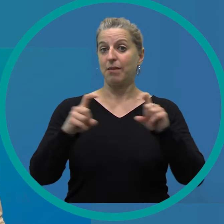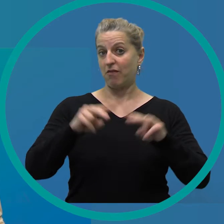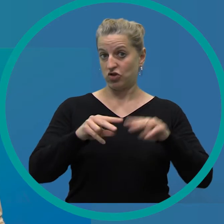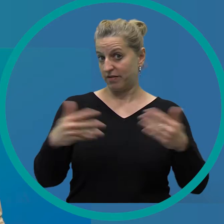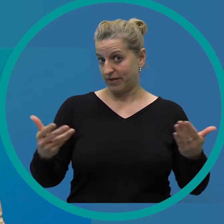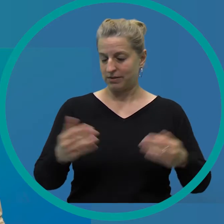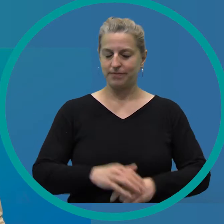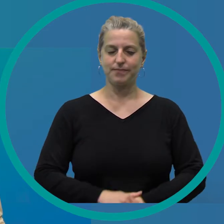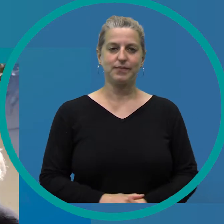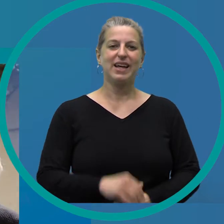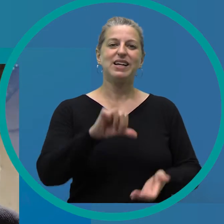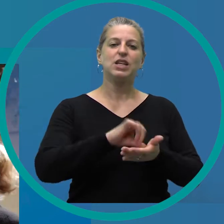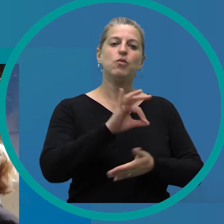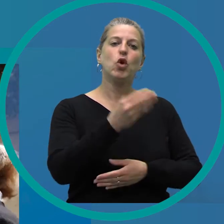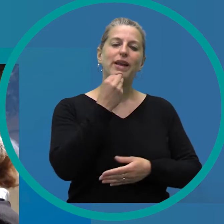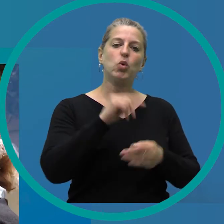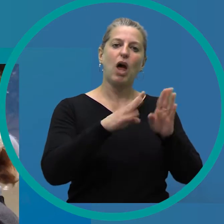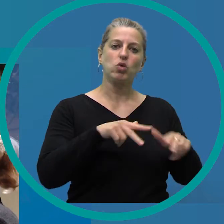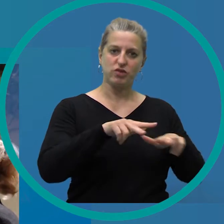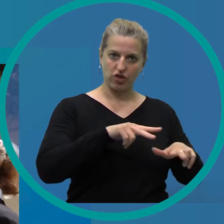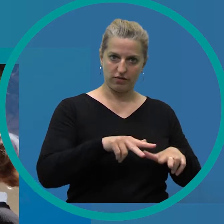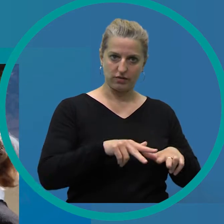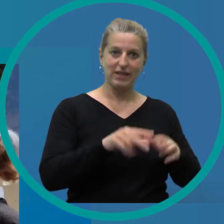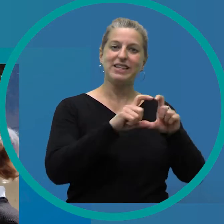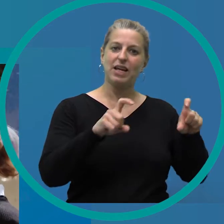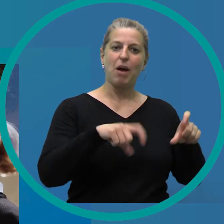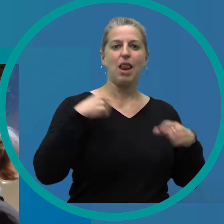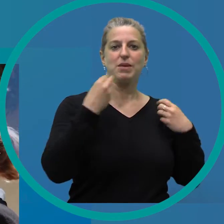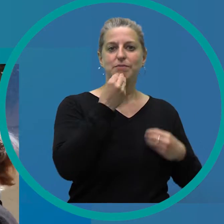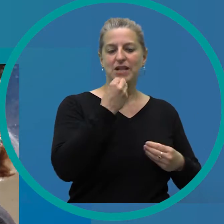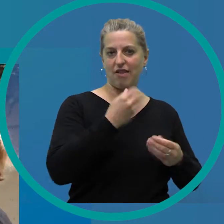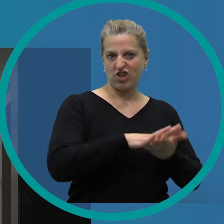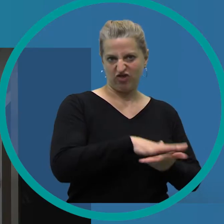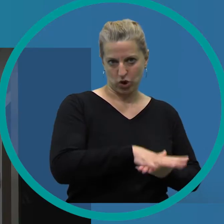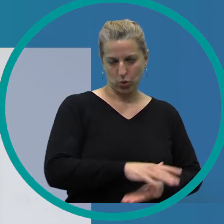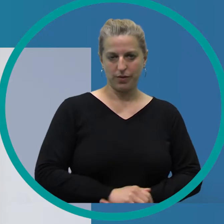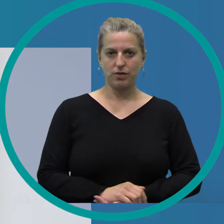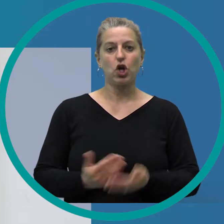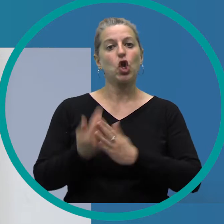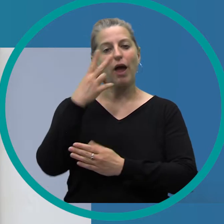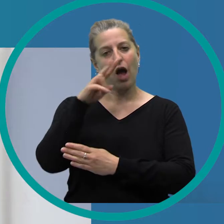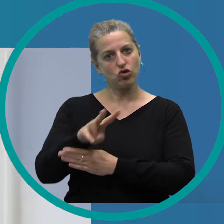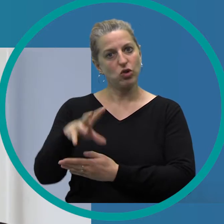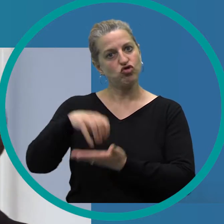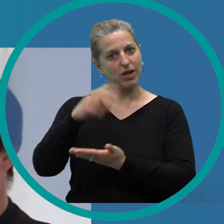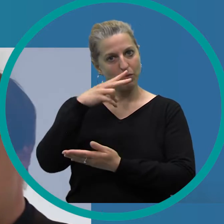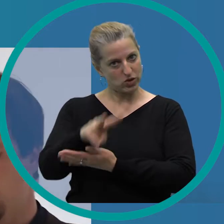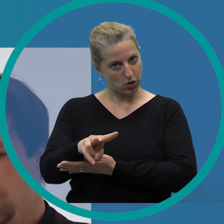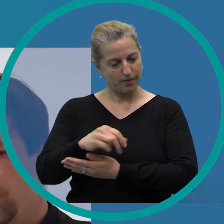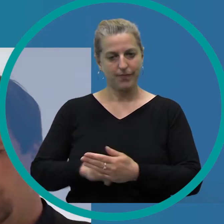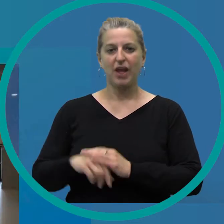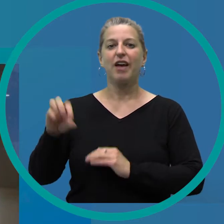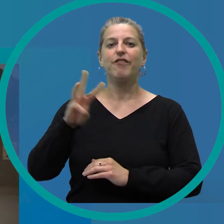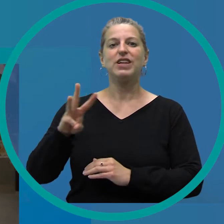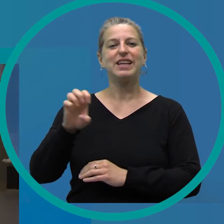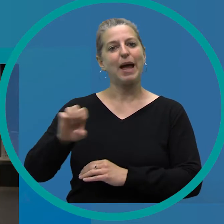Hier der Themenüberblick. Zentrum für Ernährung und Hauswirtschaft zum Thema Lebensmittelverschwendung. Neue Ausstellung im Stadtmuseum.